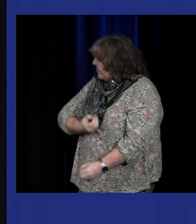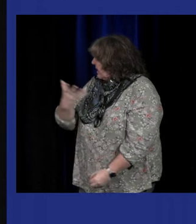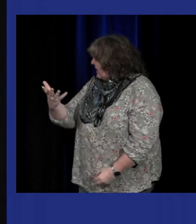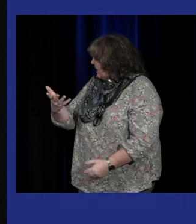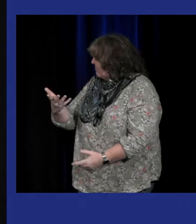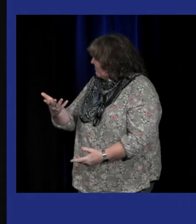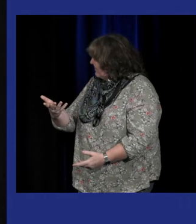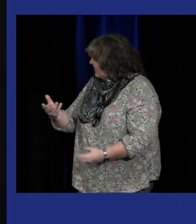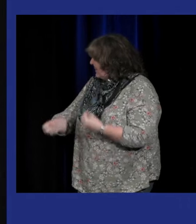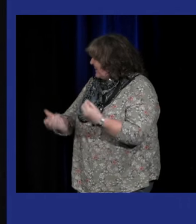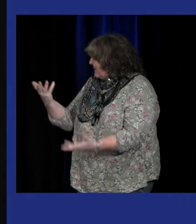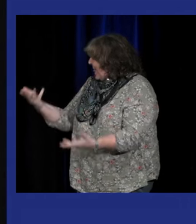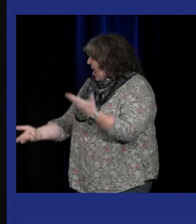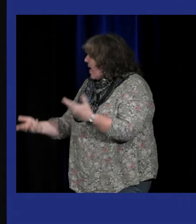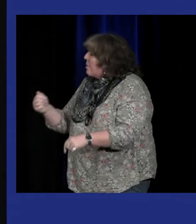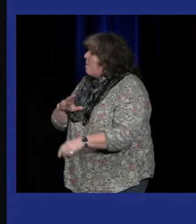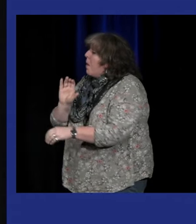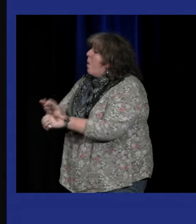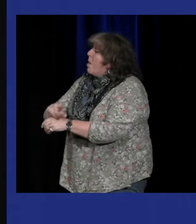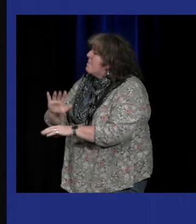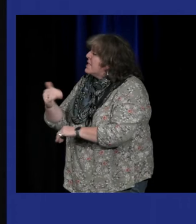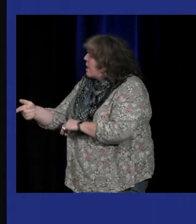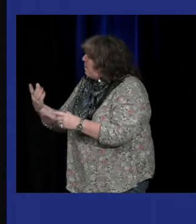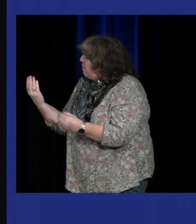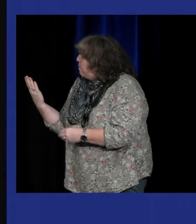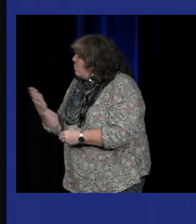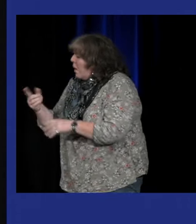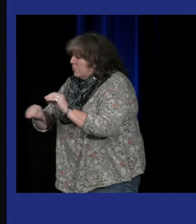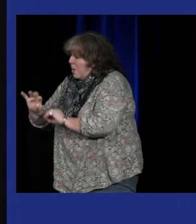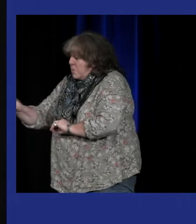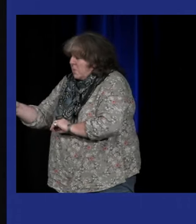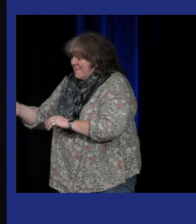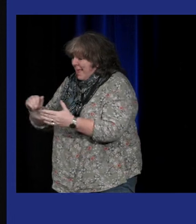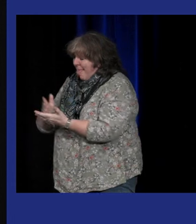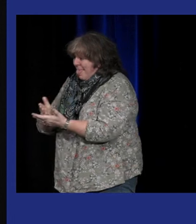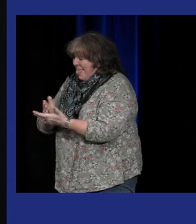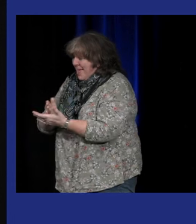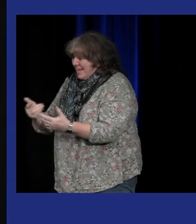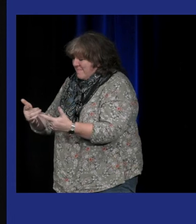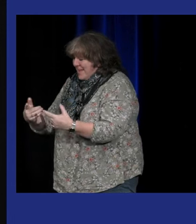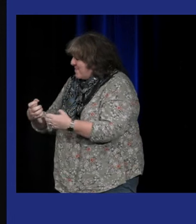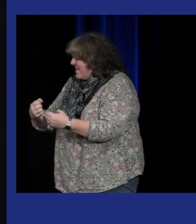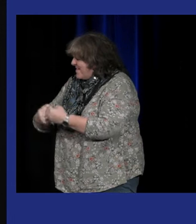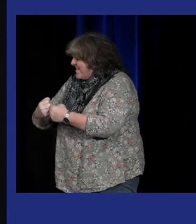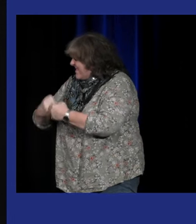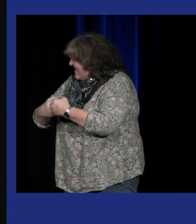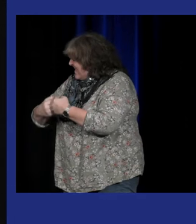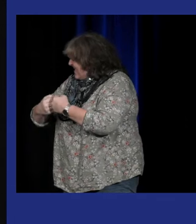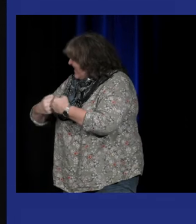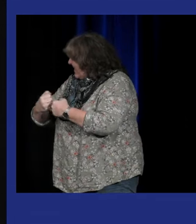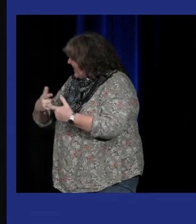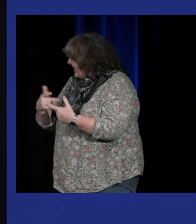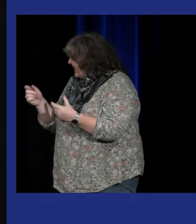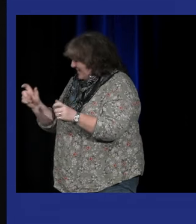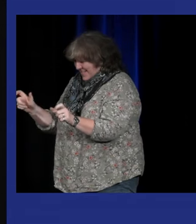quelque chose de thérapeutique alors qu s'agit presque plus que d'une pratique artistique standard je suis pas contre mais du coup des fois je trouve